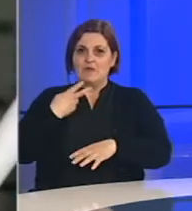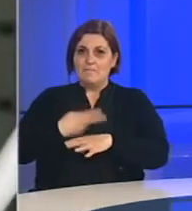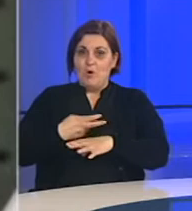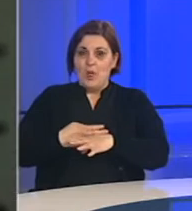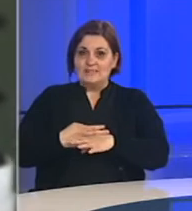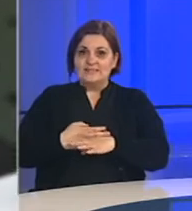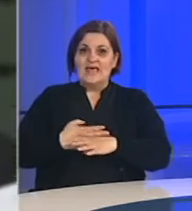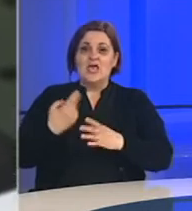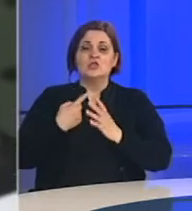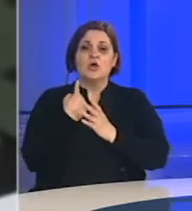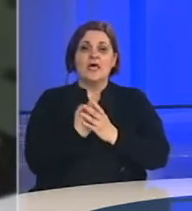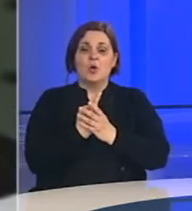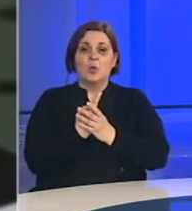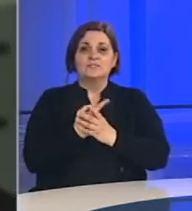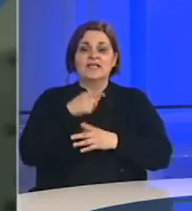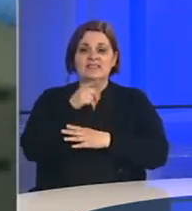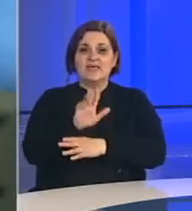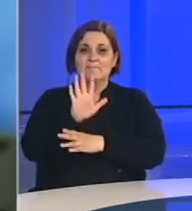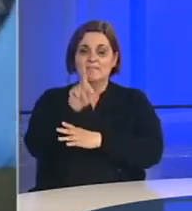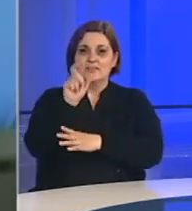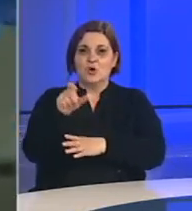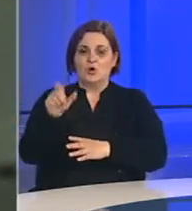dok je u izolaciji njih pet.